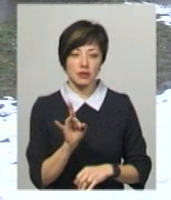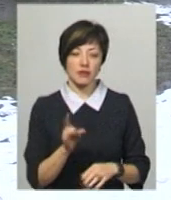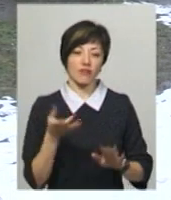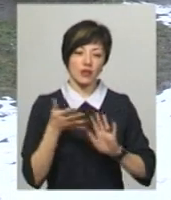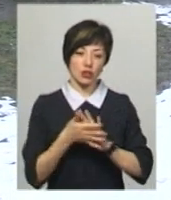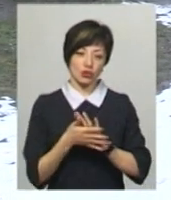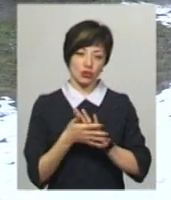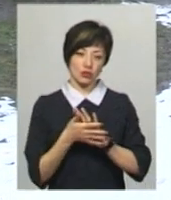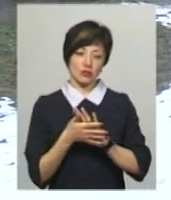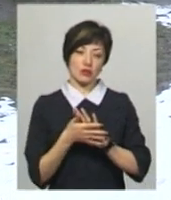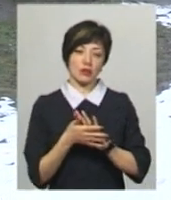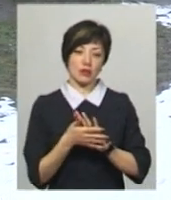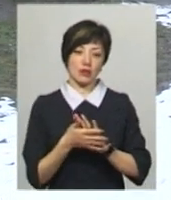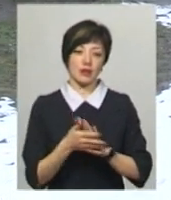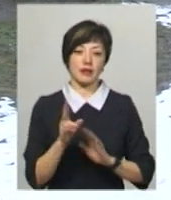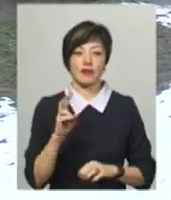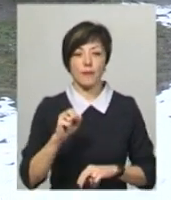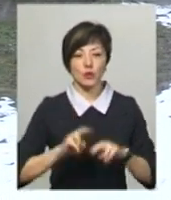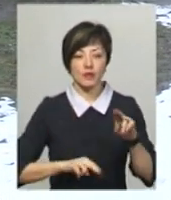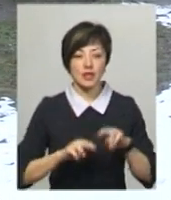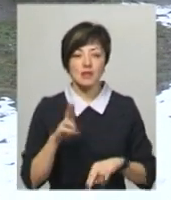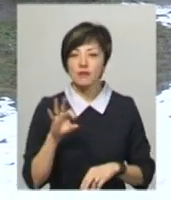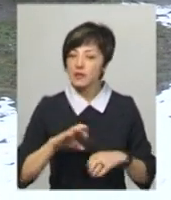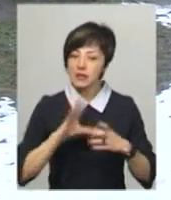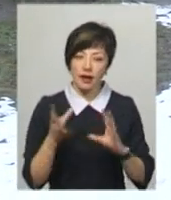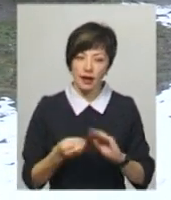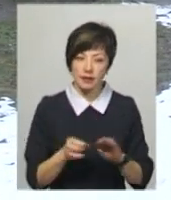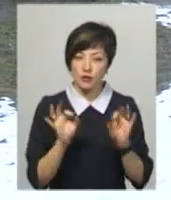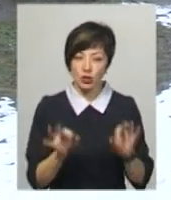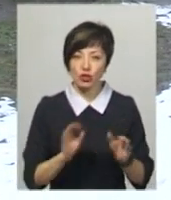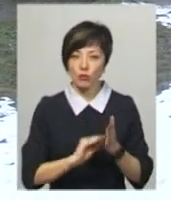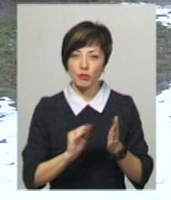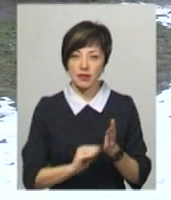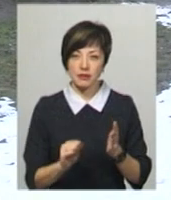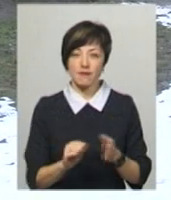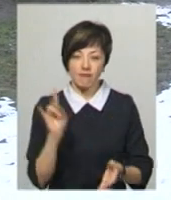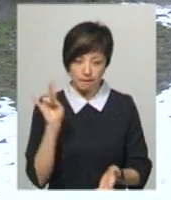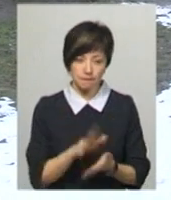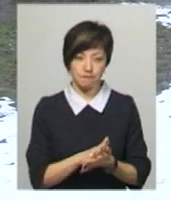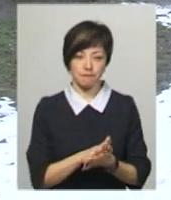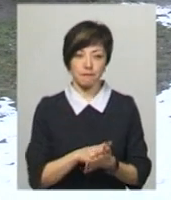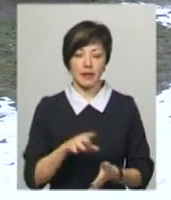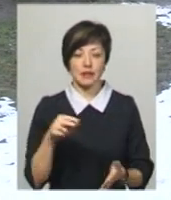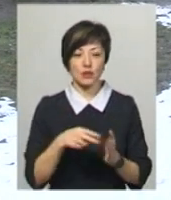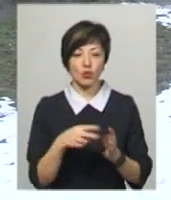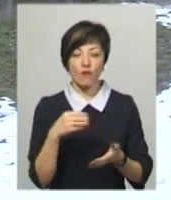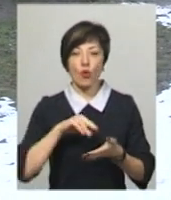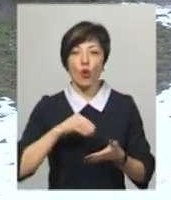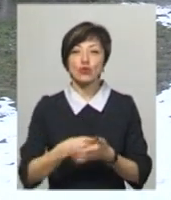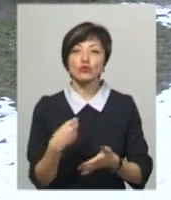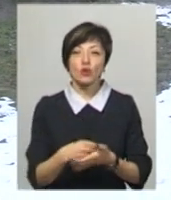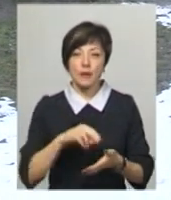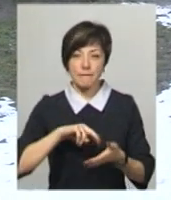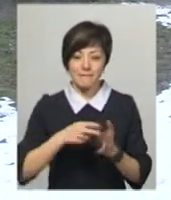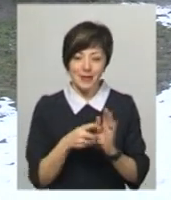витрачений, розмір коштів, який буде витрачатися на будівництво. Взагалі, логічно прописувати тверду ціну і в кошторисі передбачати